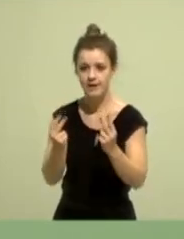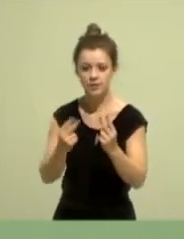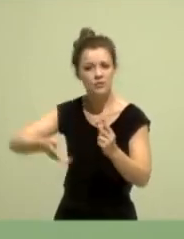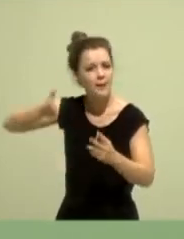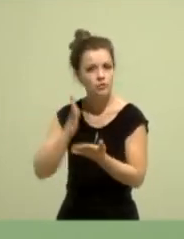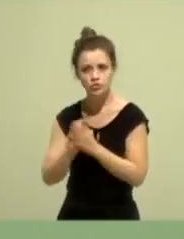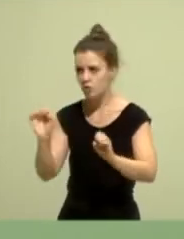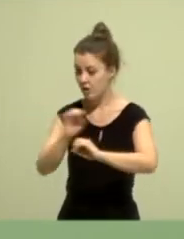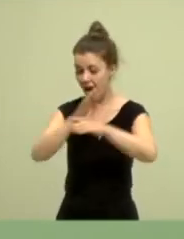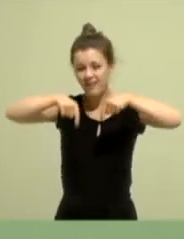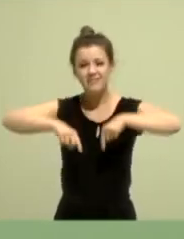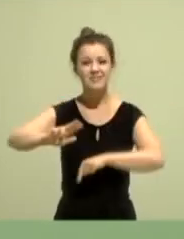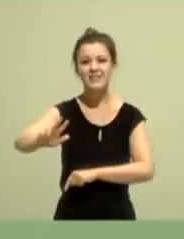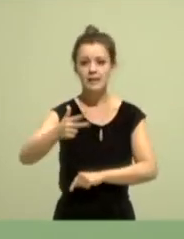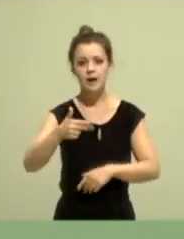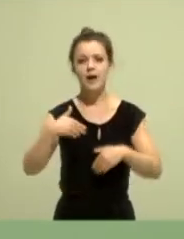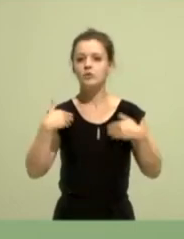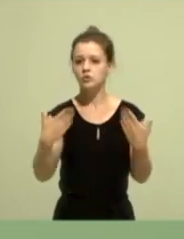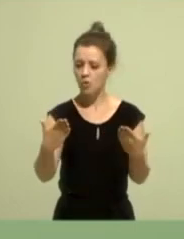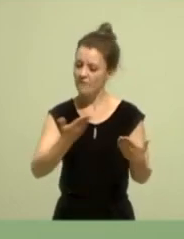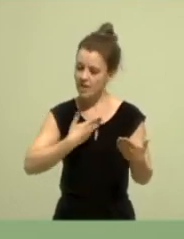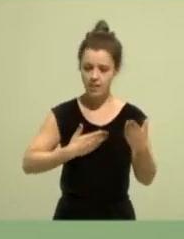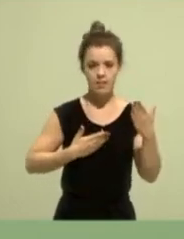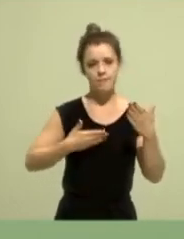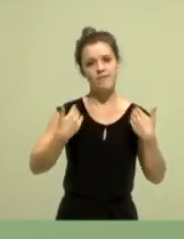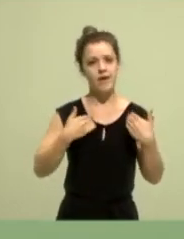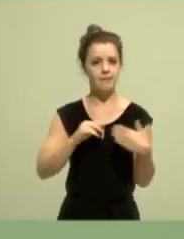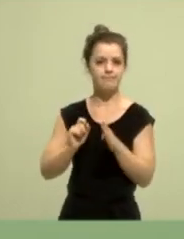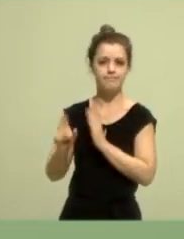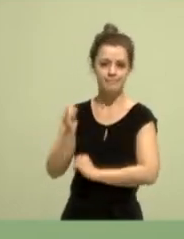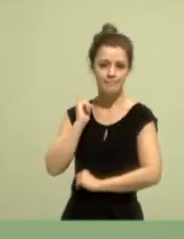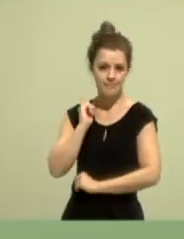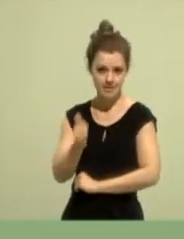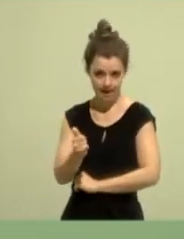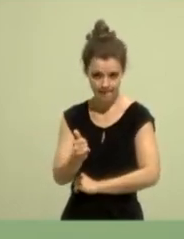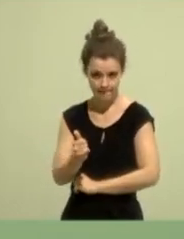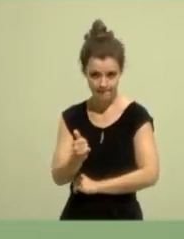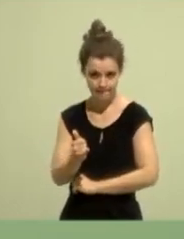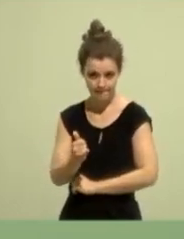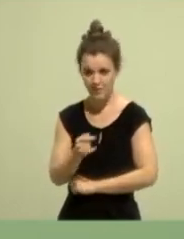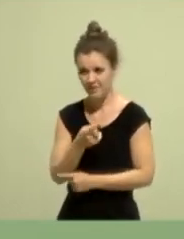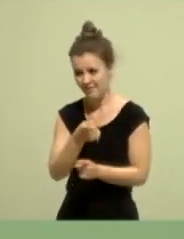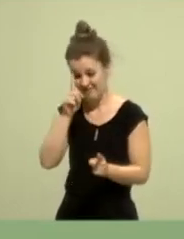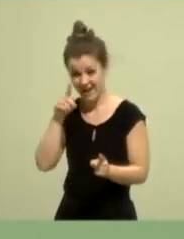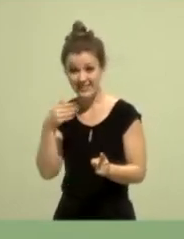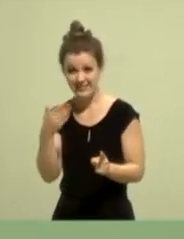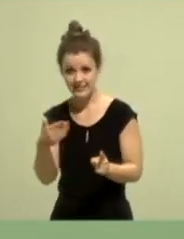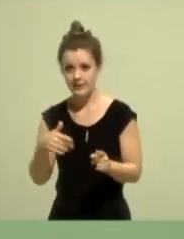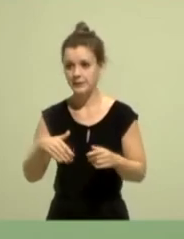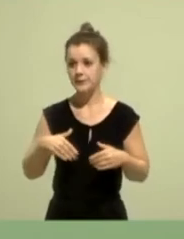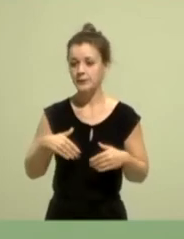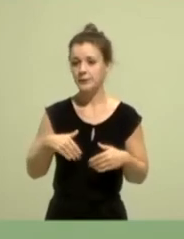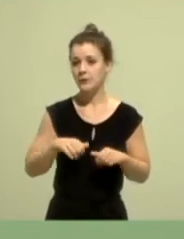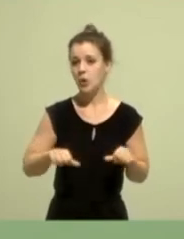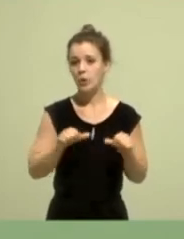bewerben möchte. Deshalb habe ich mir, und ihr wisst das, ich habe auch das Glück, eine der neuen MDLs